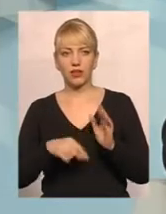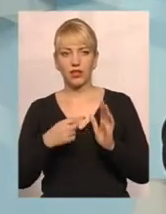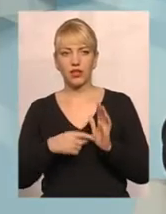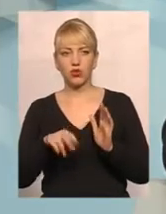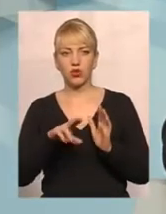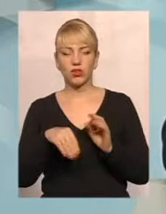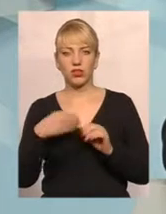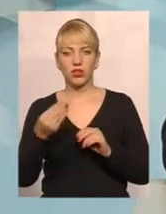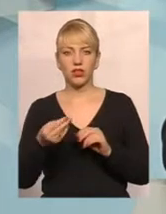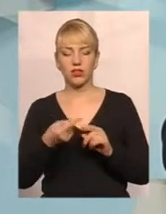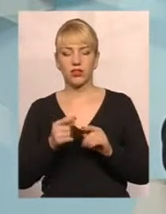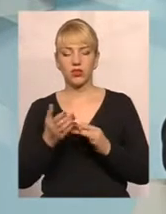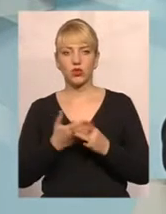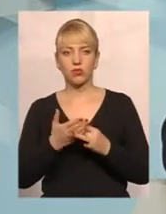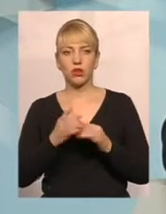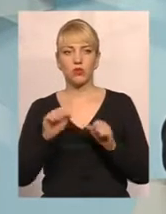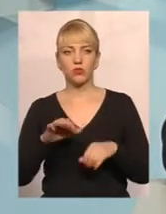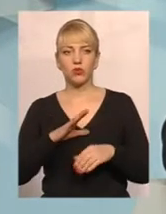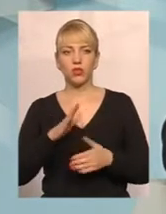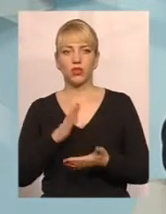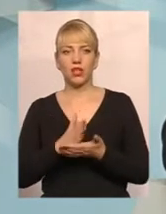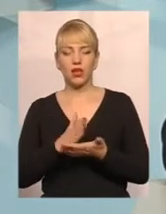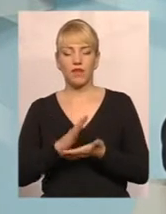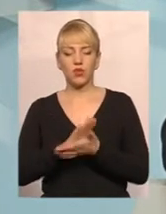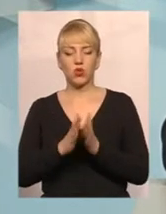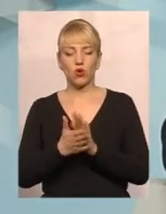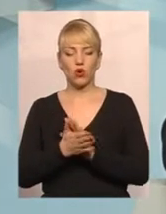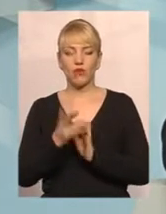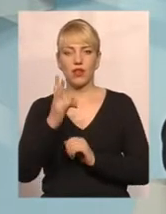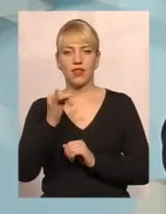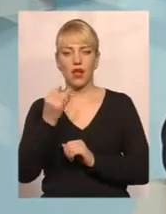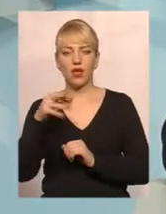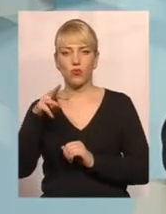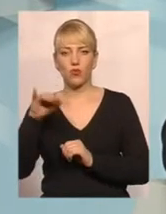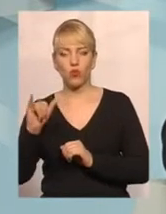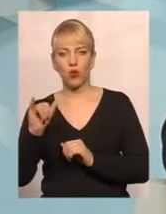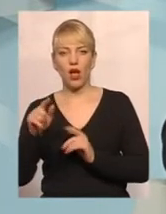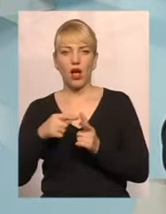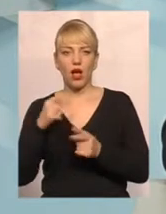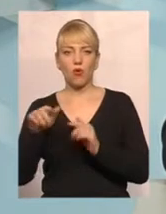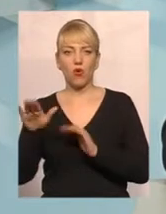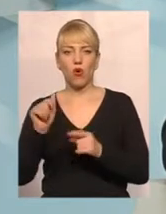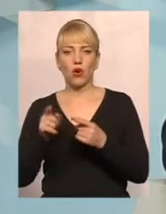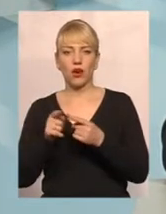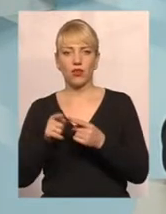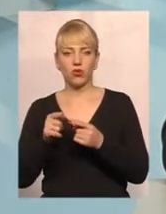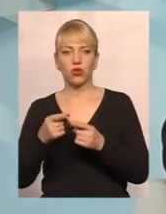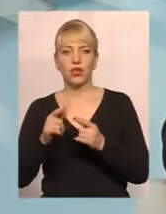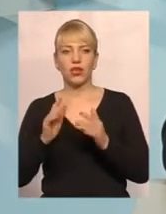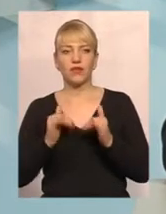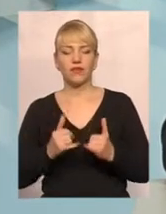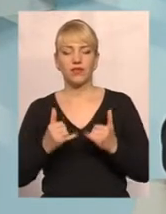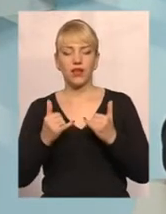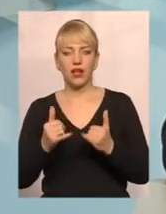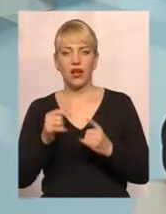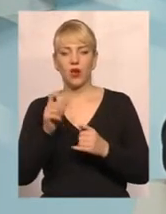призначення субсидій може бути тільки наявність договора найма або оренди житлового приміщення. Виключно тільки для громадян,